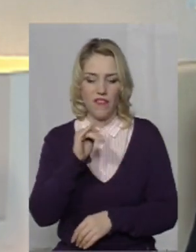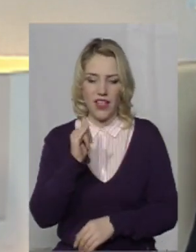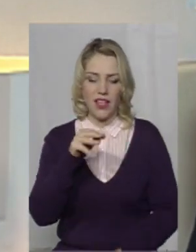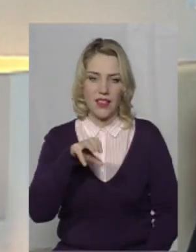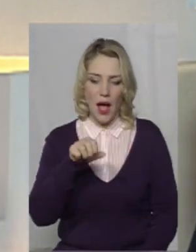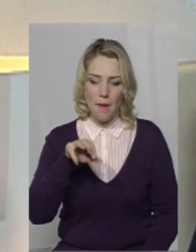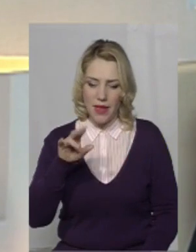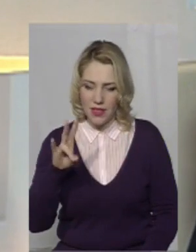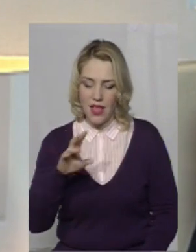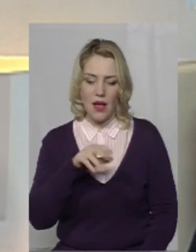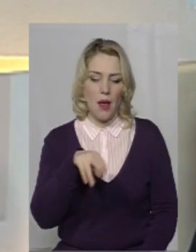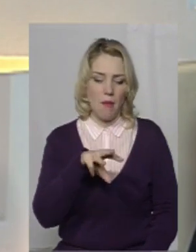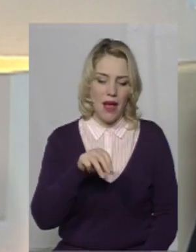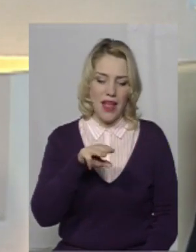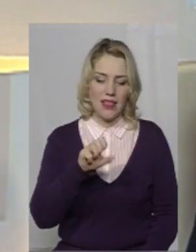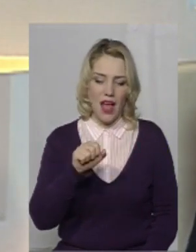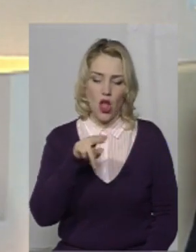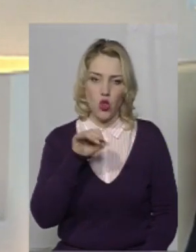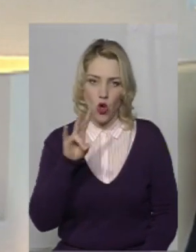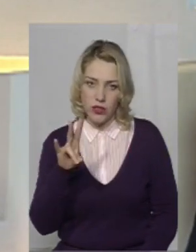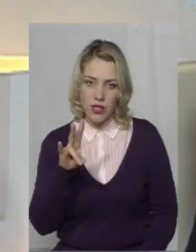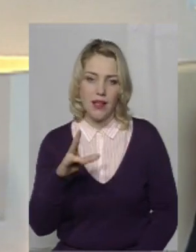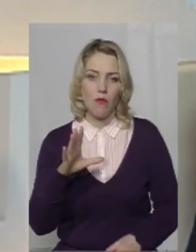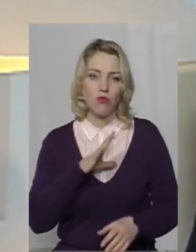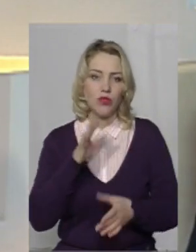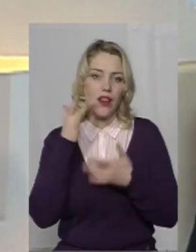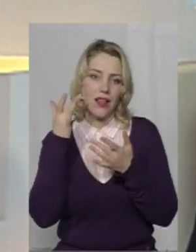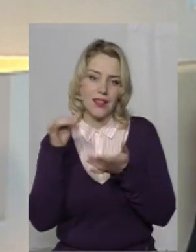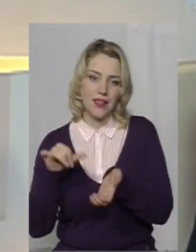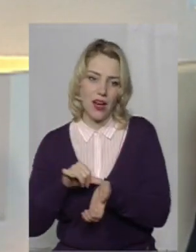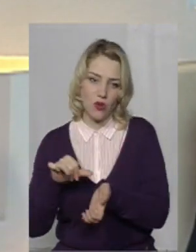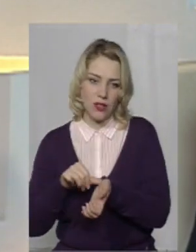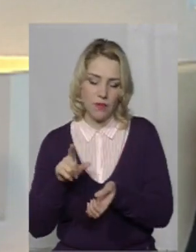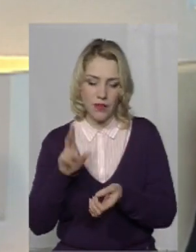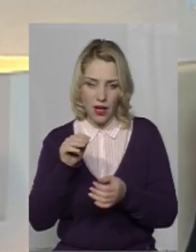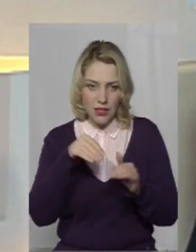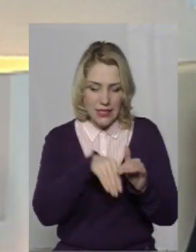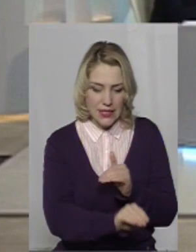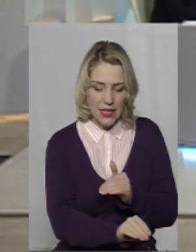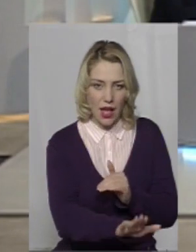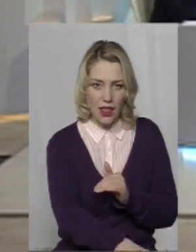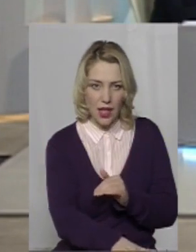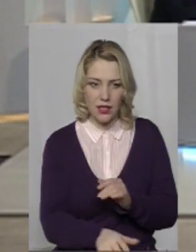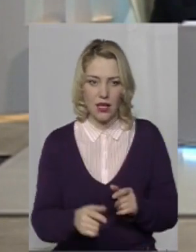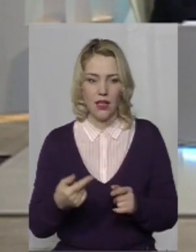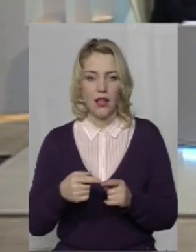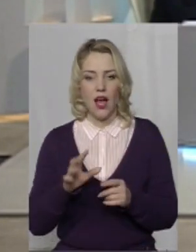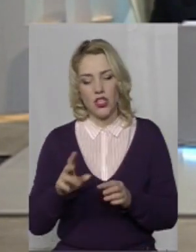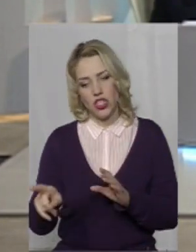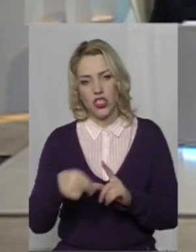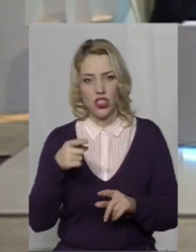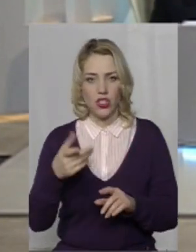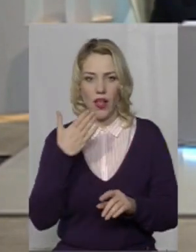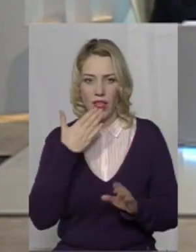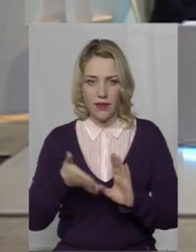метадоном, також і легкі наркотики, універсальні були якраз методом закладок чи передачі, скажу, на сленгові «рука в руку».